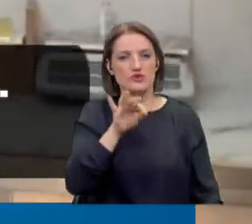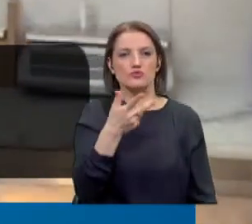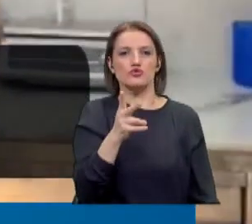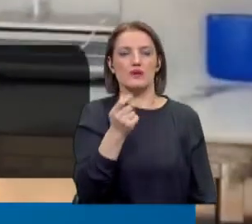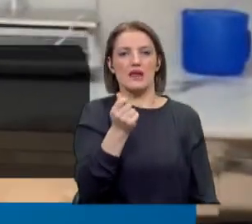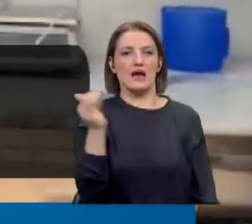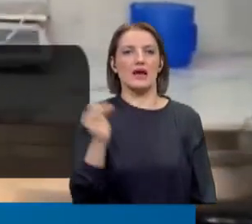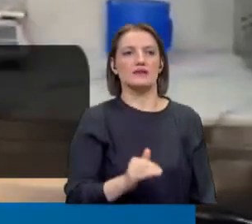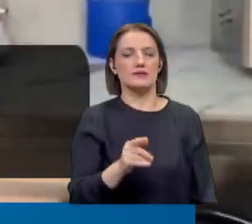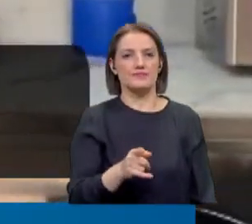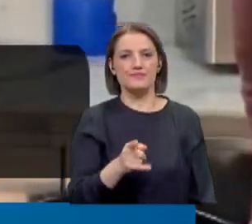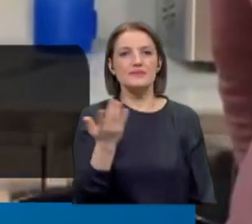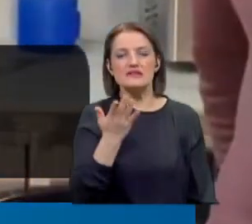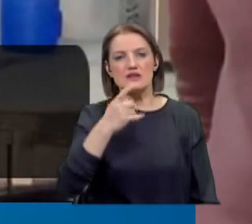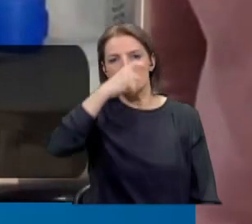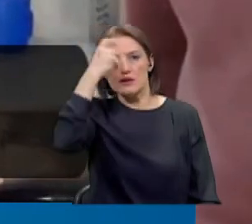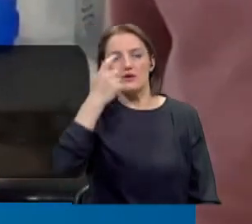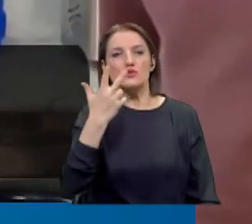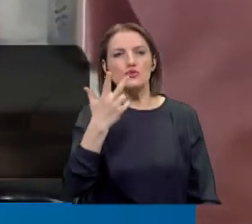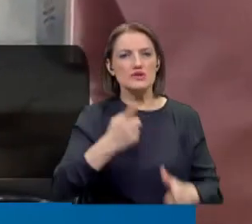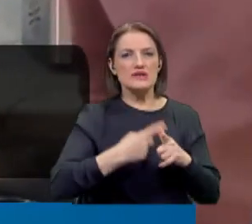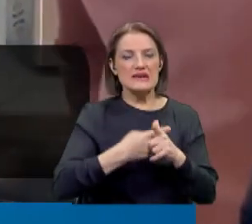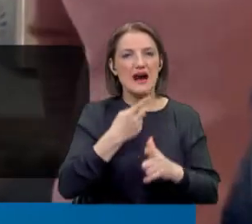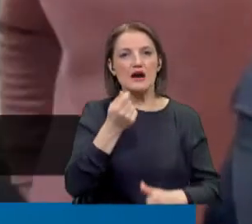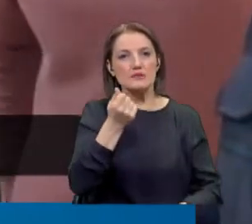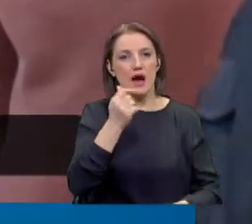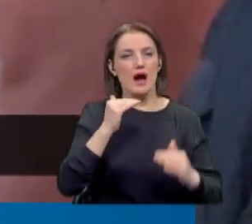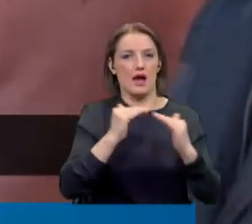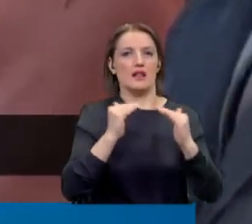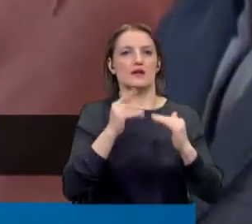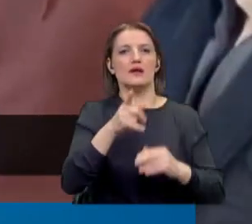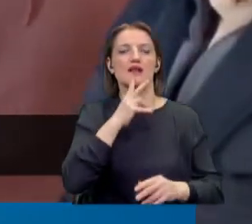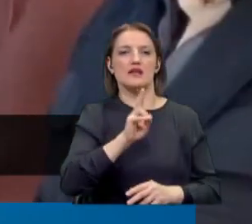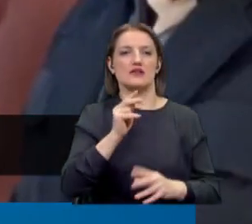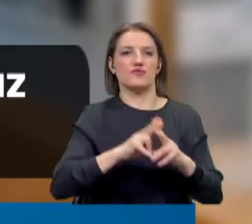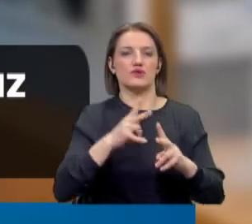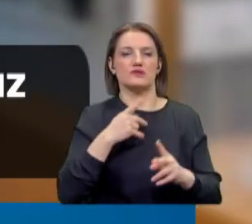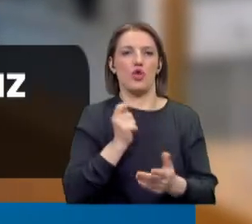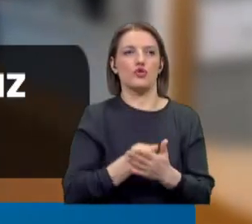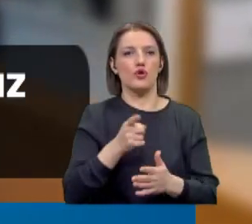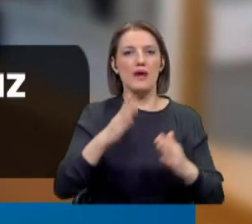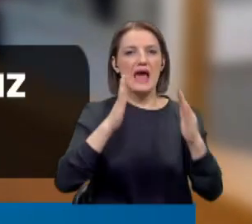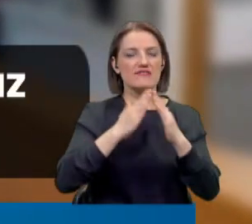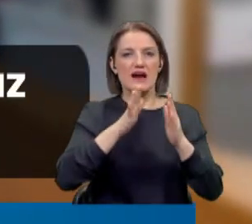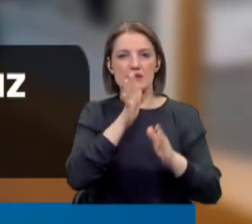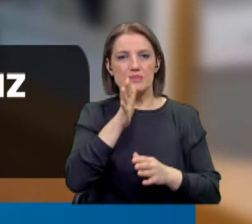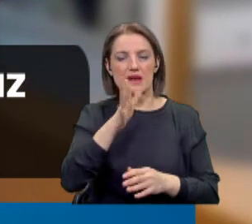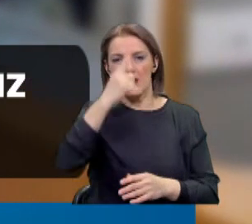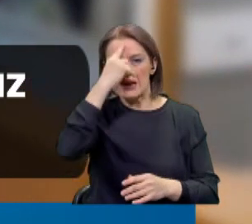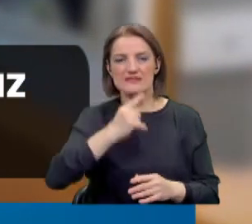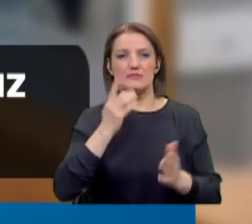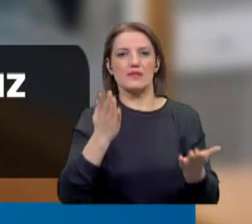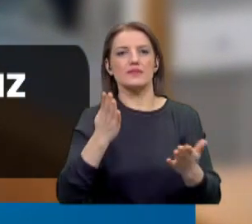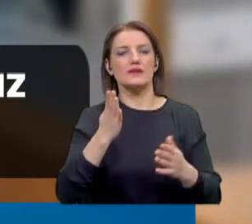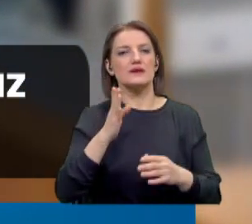veriyorsunuz? 3 küsur kira veriyorsunuz. Kira kadar elektrik bağırıyorsunuz. Evlerde bile resmen hani